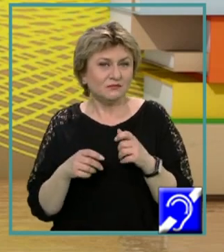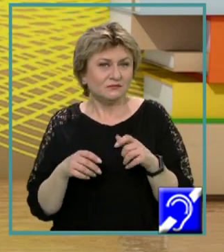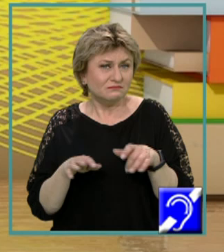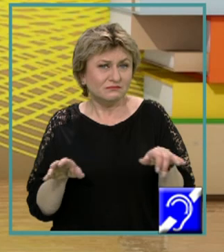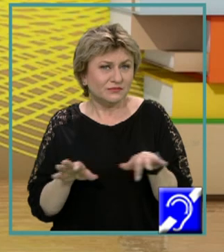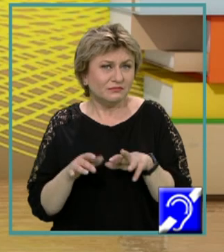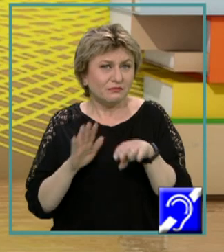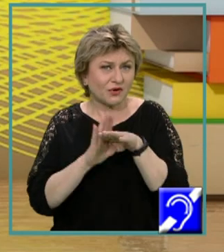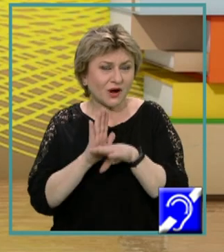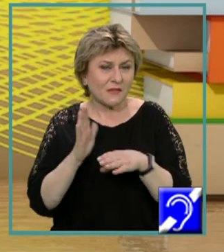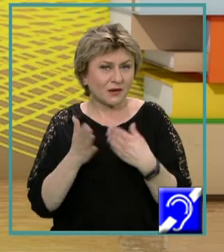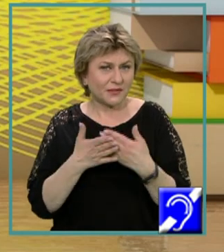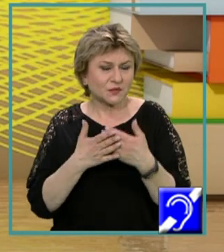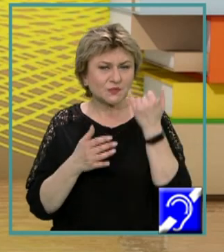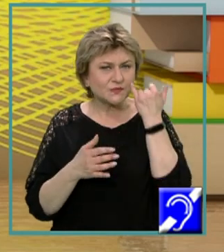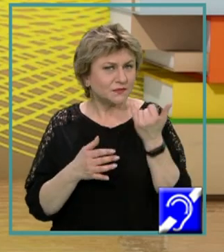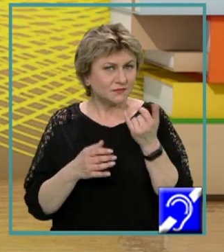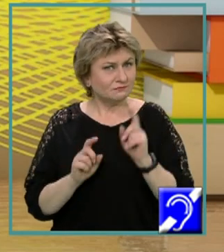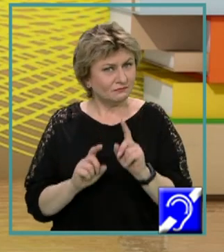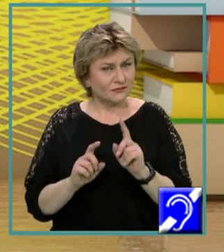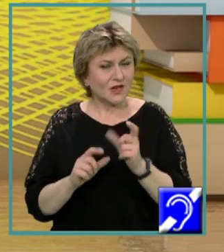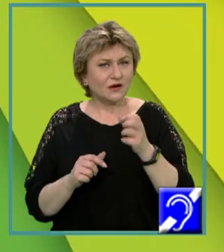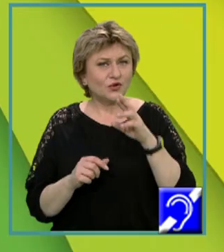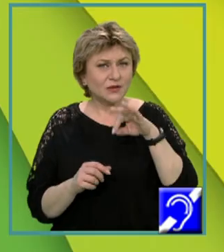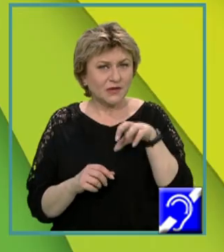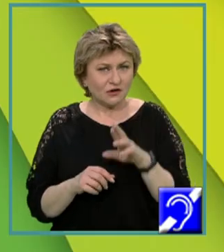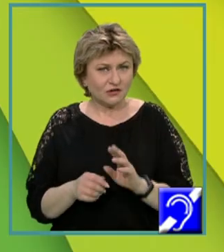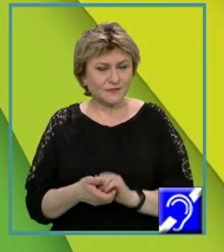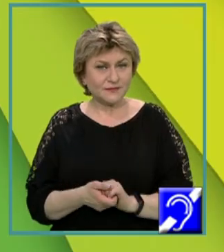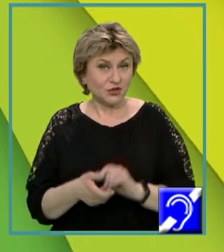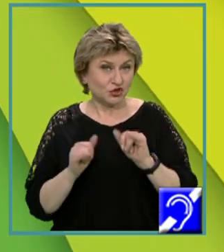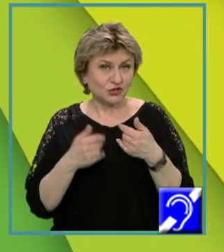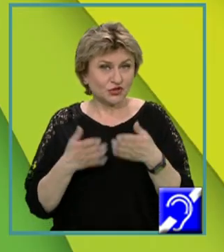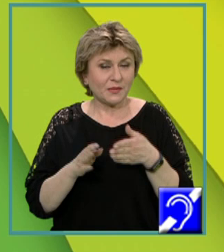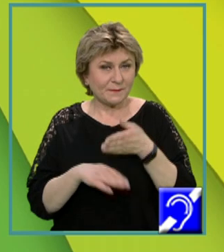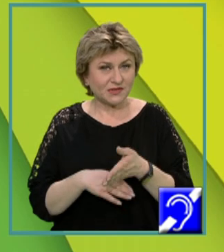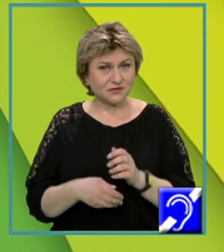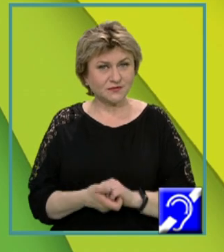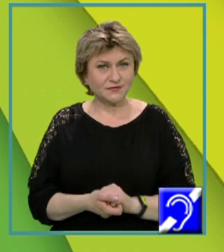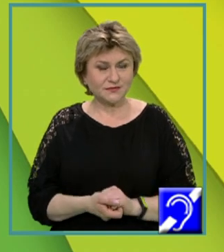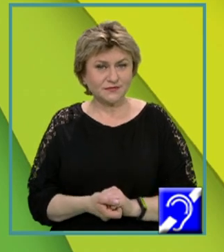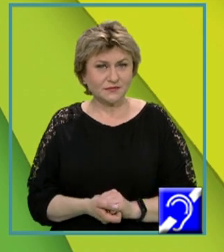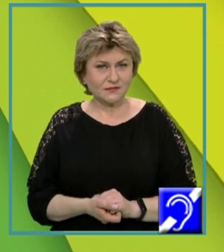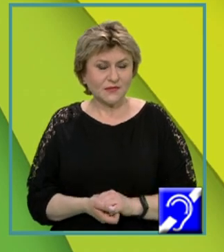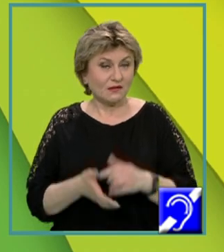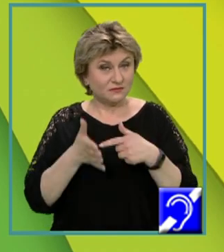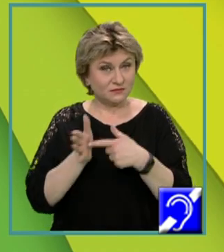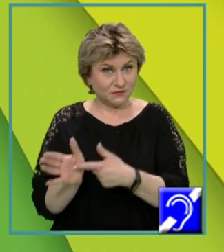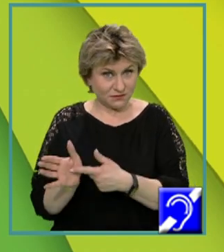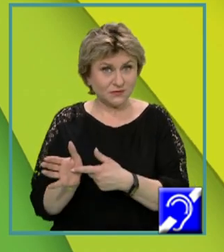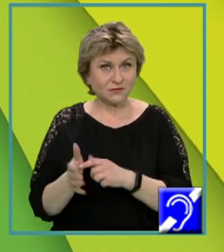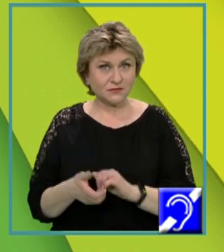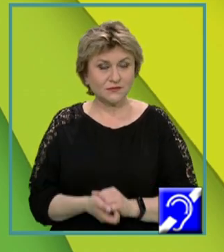implementare a algoritmilor. Vom începe prin a prezenta